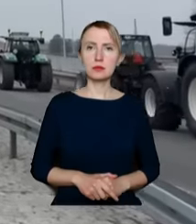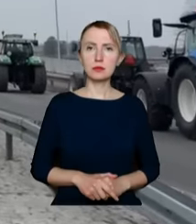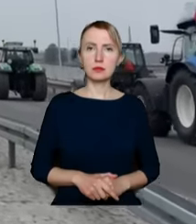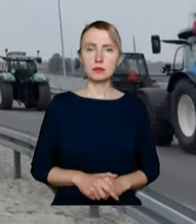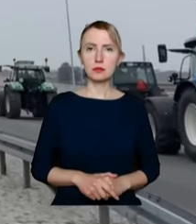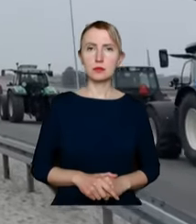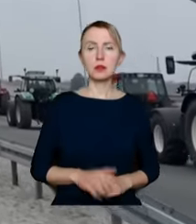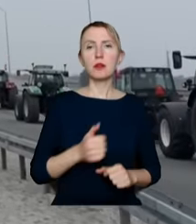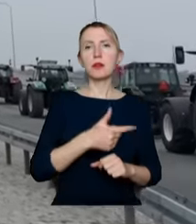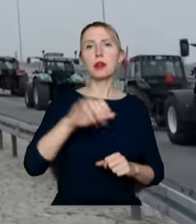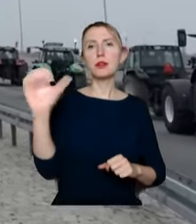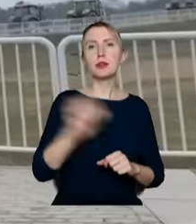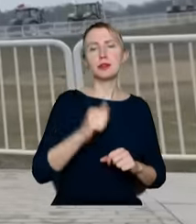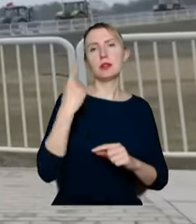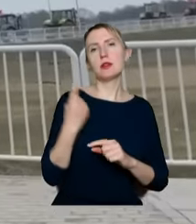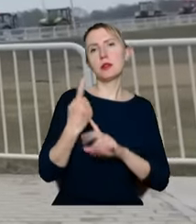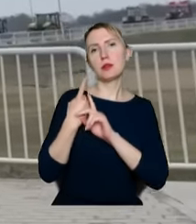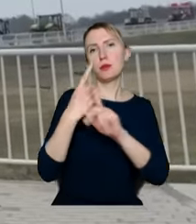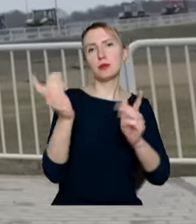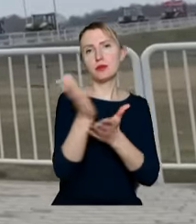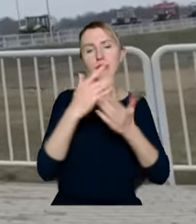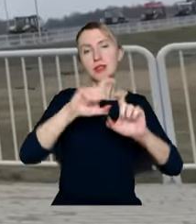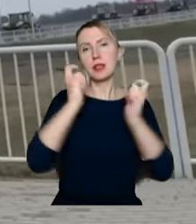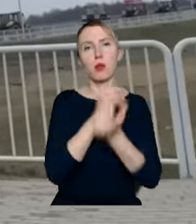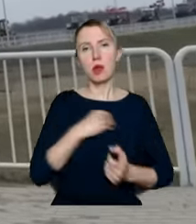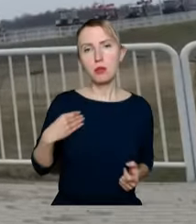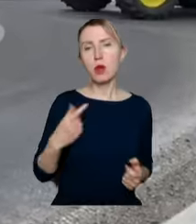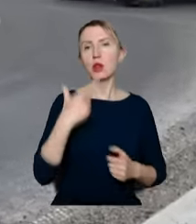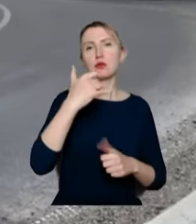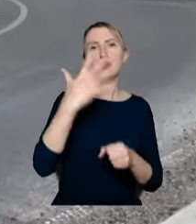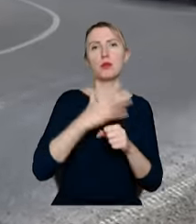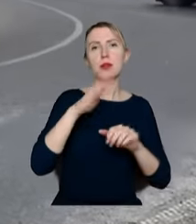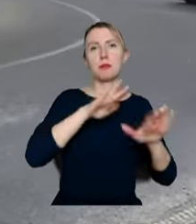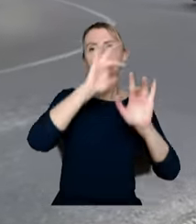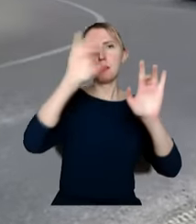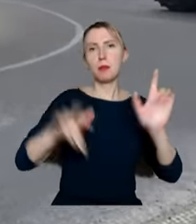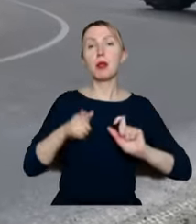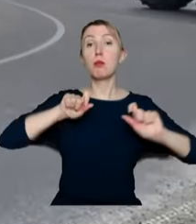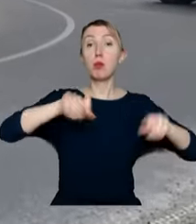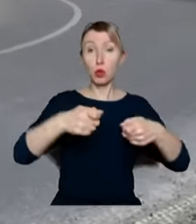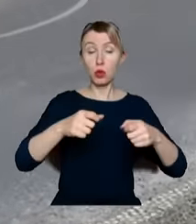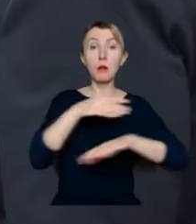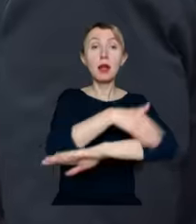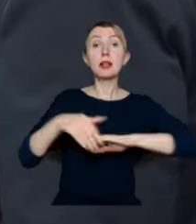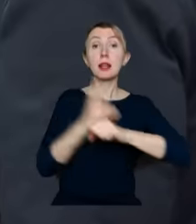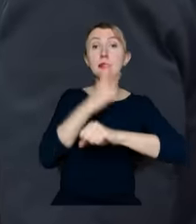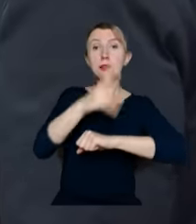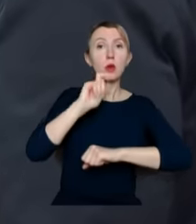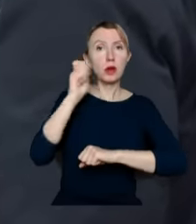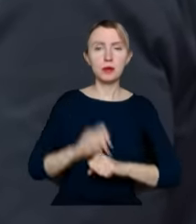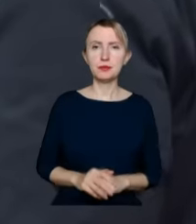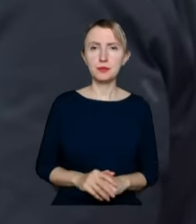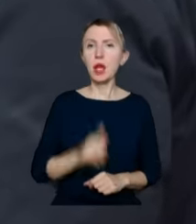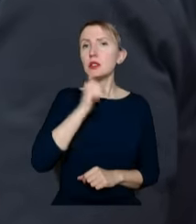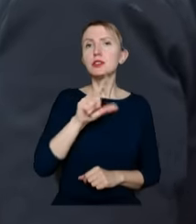Tysiące traktorów we wszystkich częściach Polski. Rolnicy protestują w ponad 250 miejscach i blokują między innymi przejścia graniczne z Ukrainą. Ten zielony